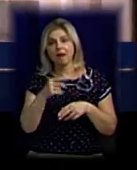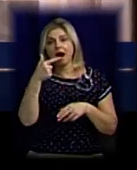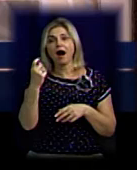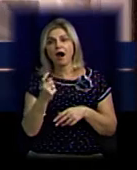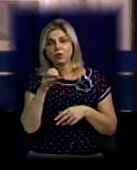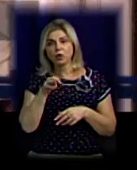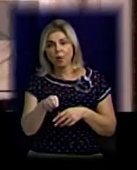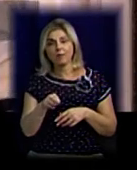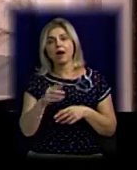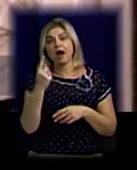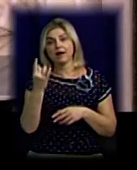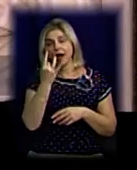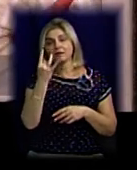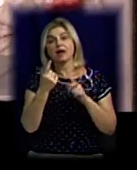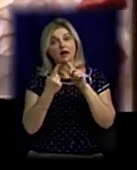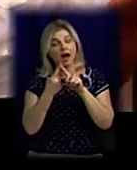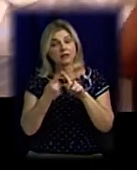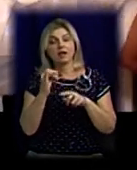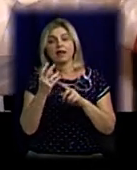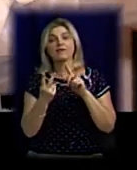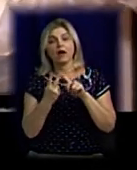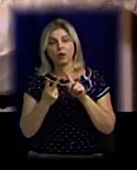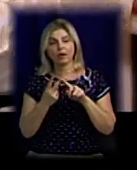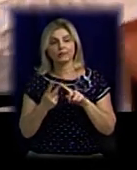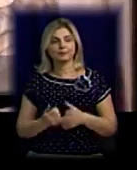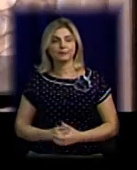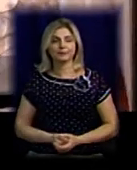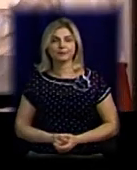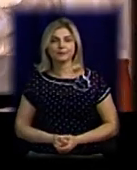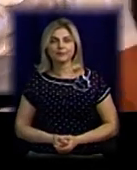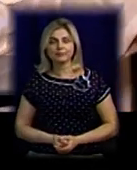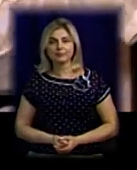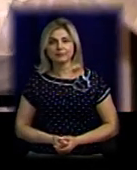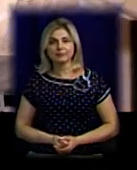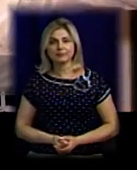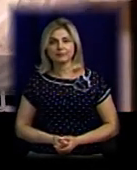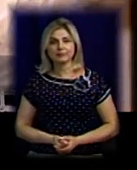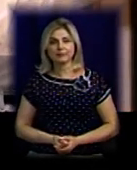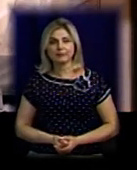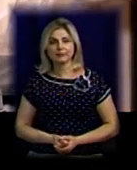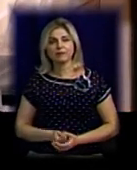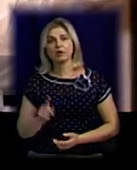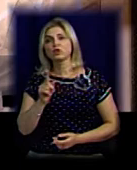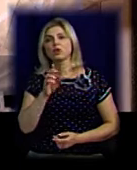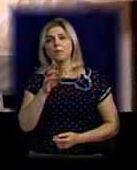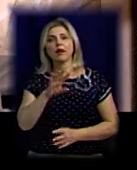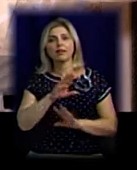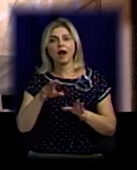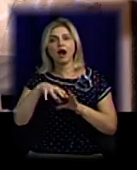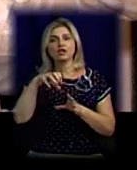виходить аноліт. Раз, і вторе, щоб не качав компресор і не